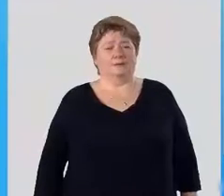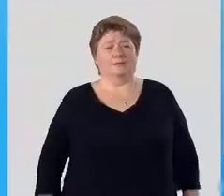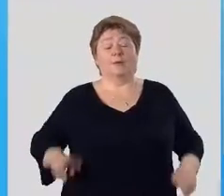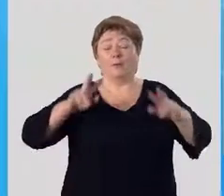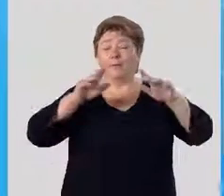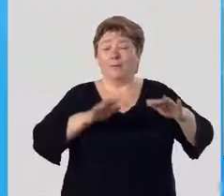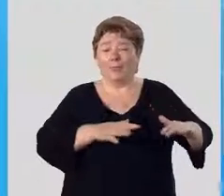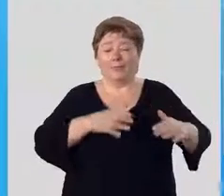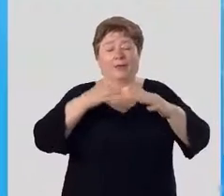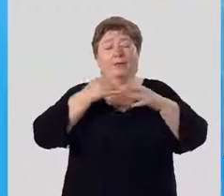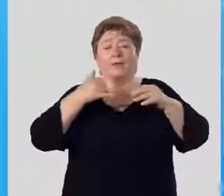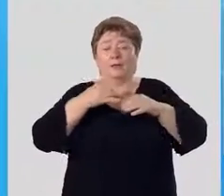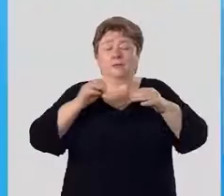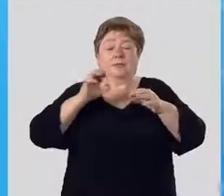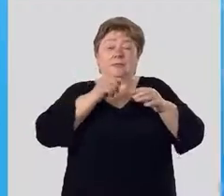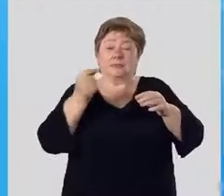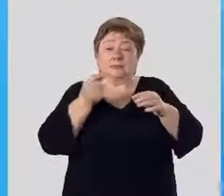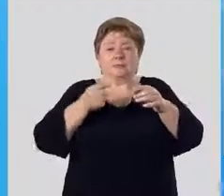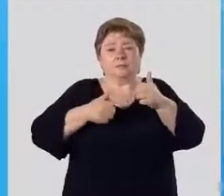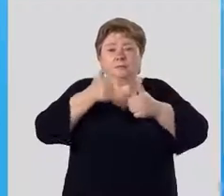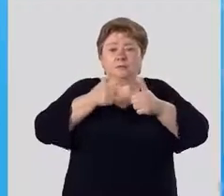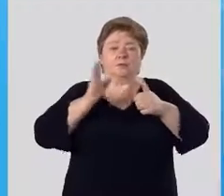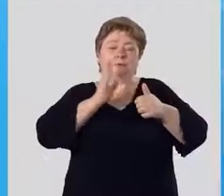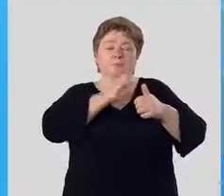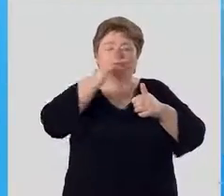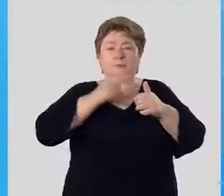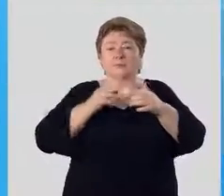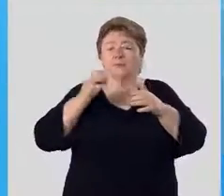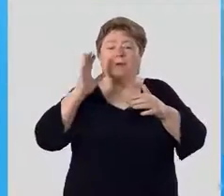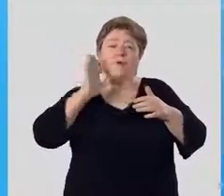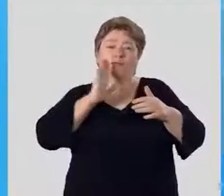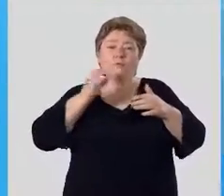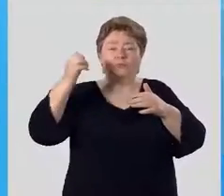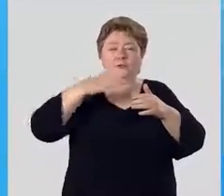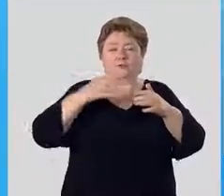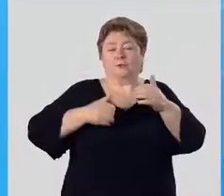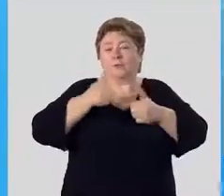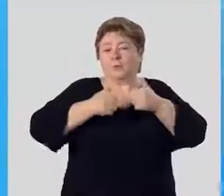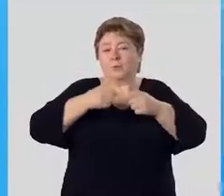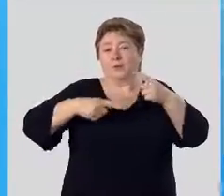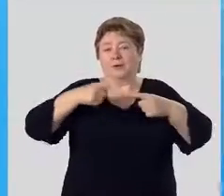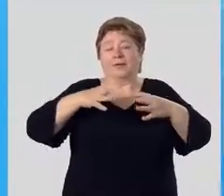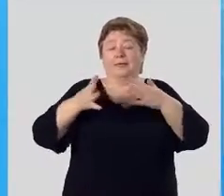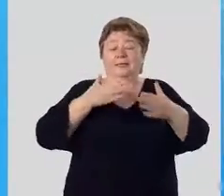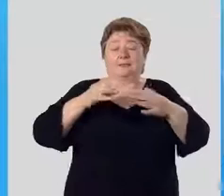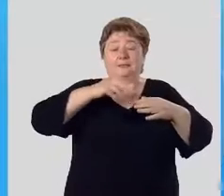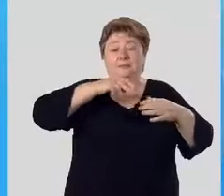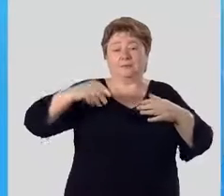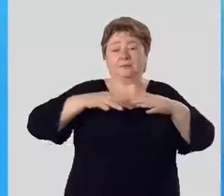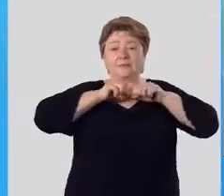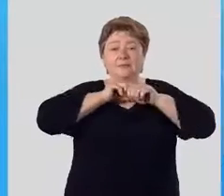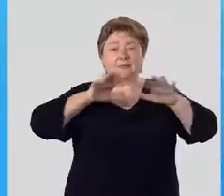Падая на землю, семя конкурирует с родителем за воду и свет. Шансов на успех гораздо больше, если семена